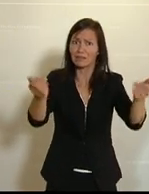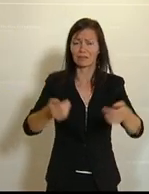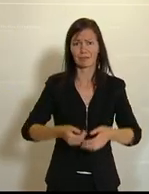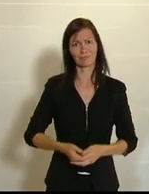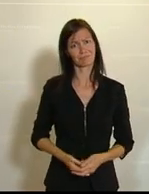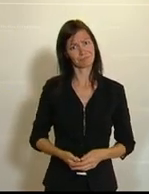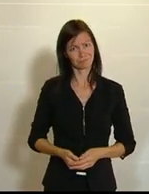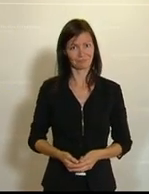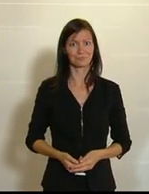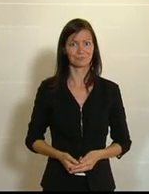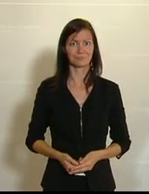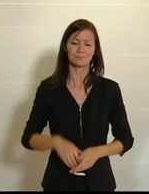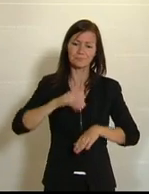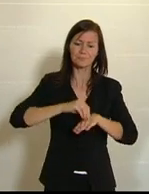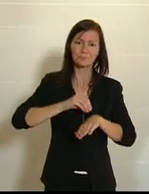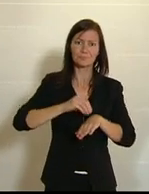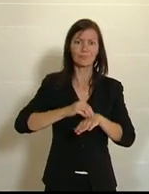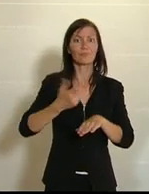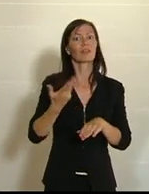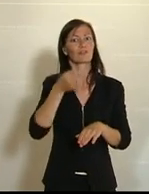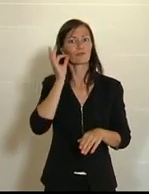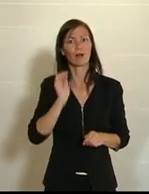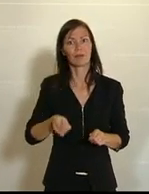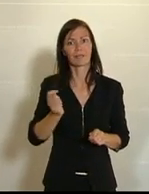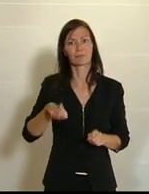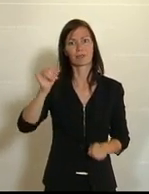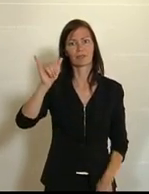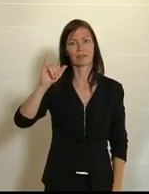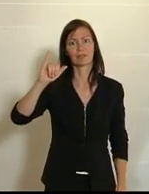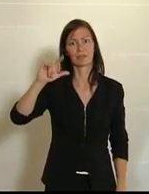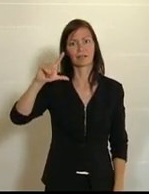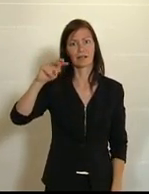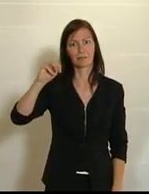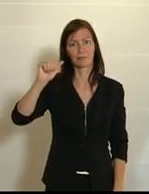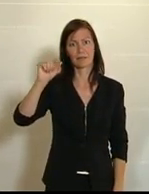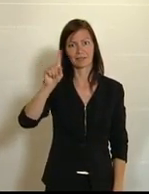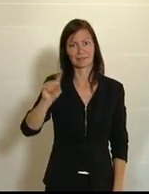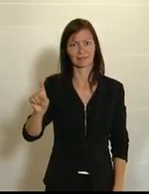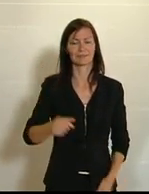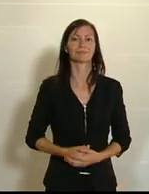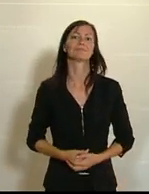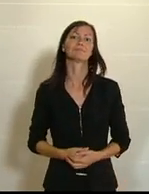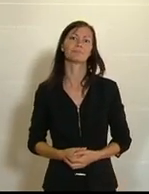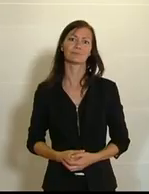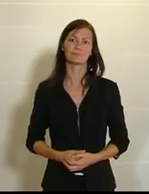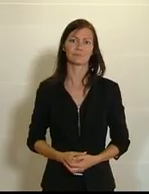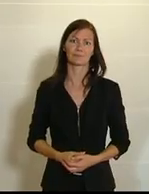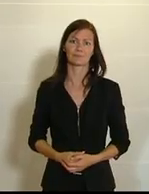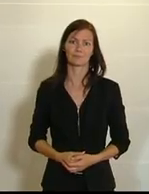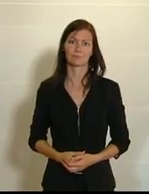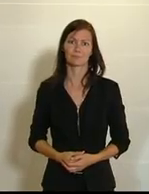Josef Smolle von der ÖVP fordert einen Strafrechtstatbestand für das Anbieten und Erwerben von Dissertations und